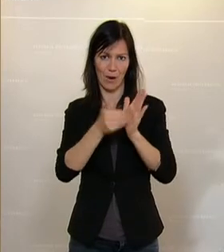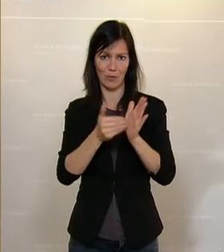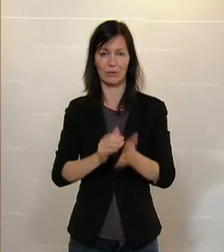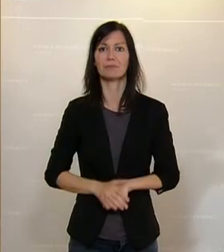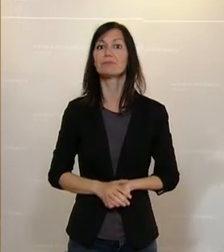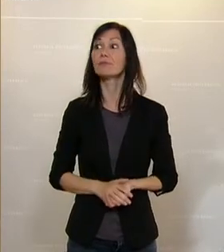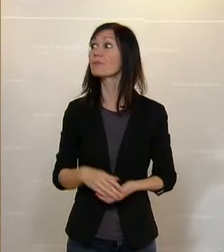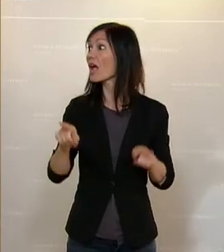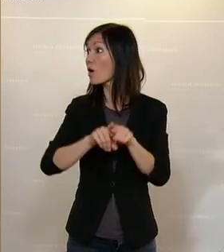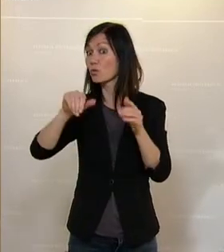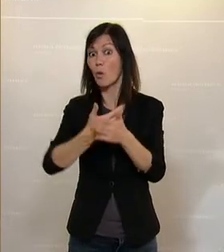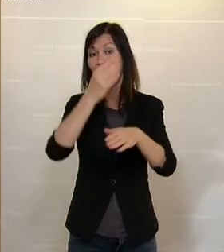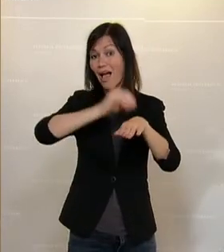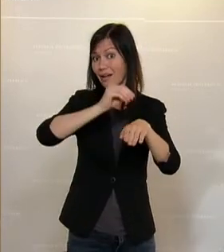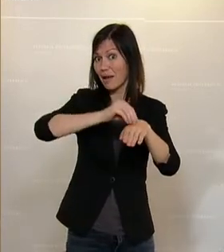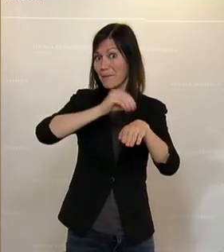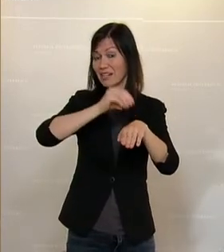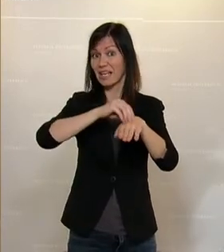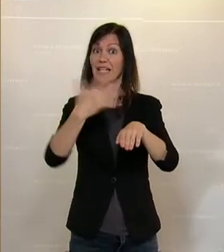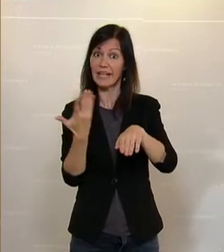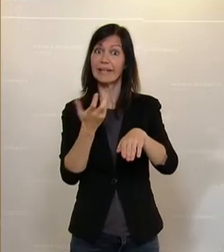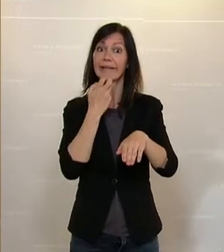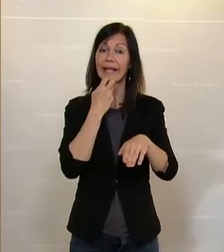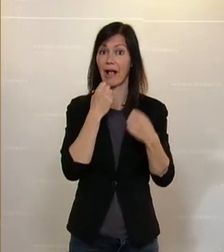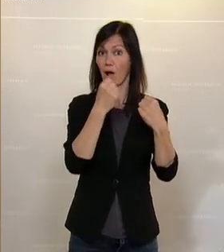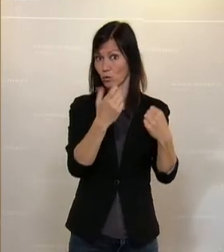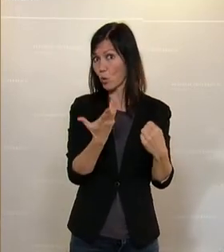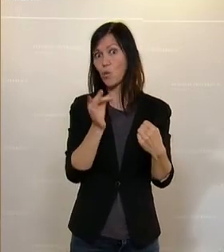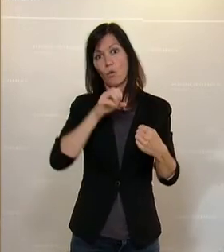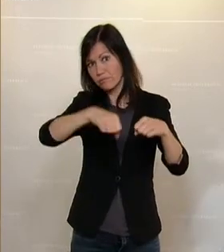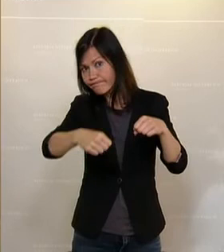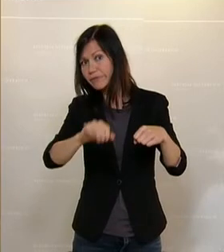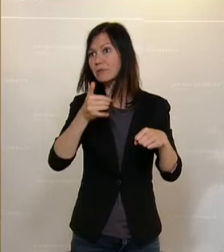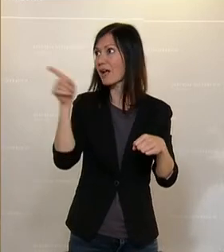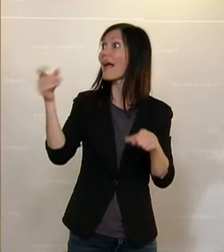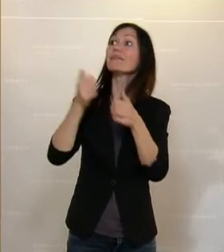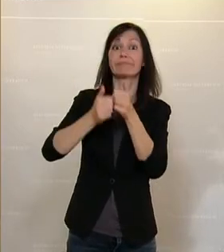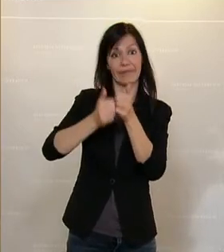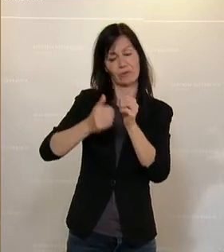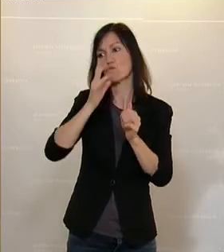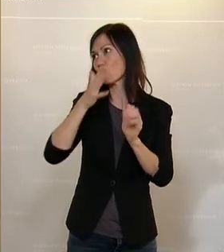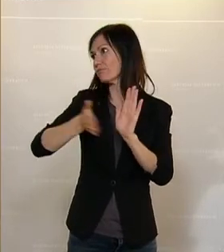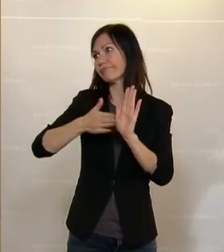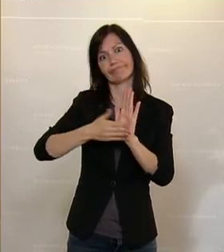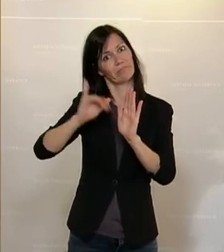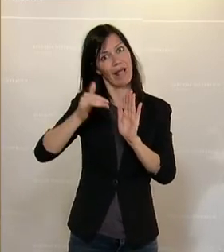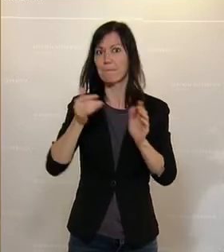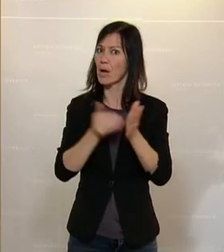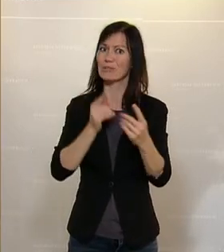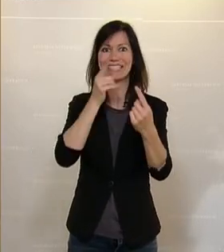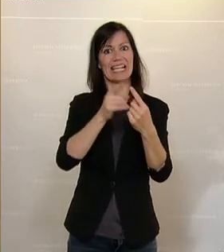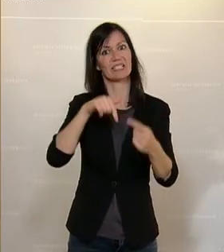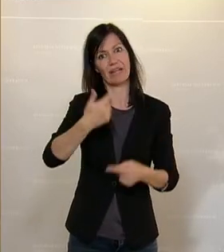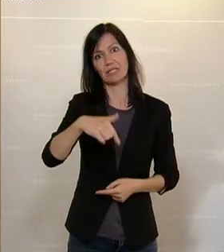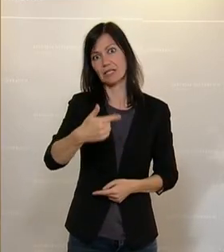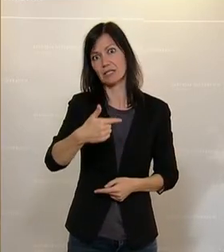die neu zugelassenen emissionsfreien Fahrzeuge betrifft, auch hier fordert der Rechnungshof eine Zielfestlegung für